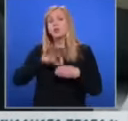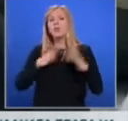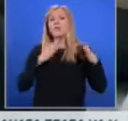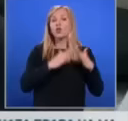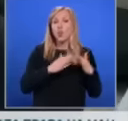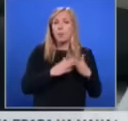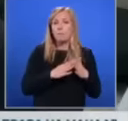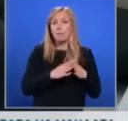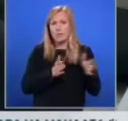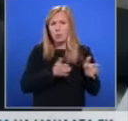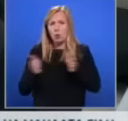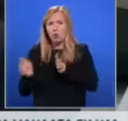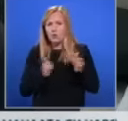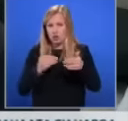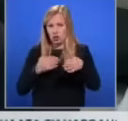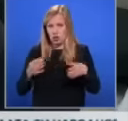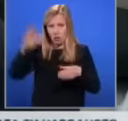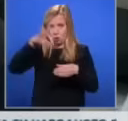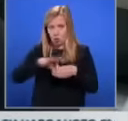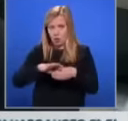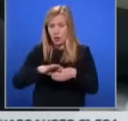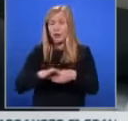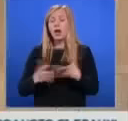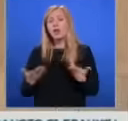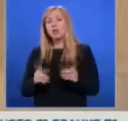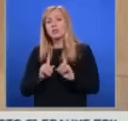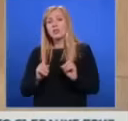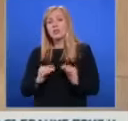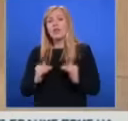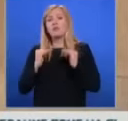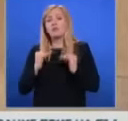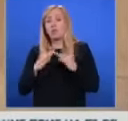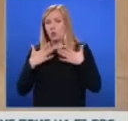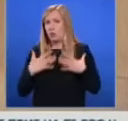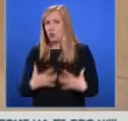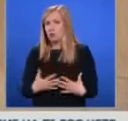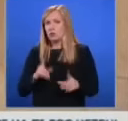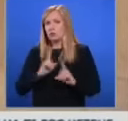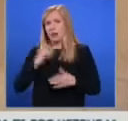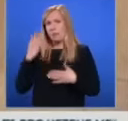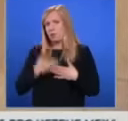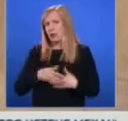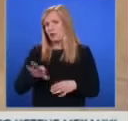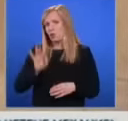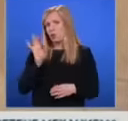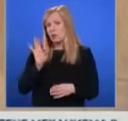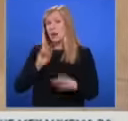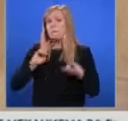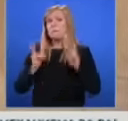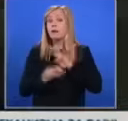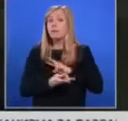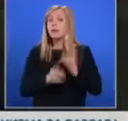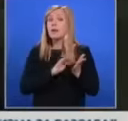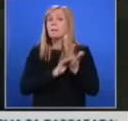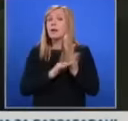заболявания, хора в неравностойно положение, често пъти, те също нямат право на избор. Превръщането на машиното